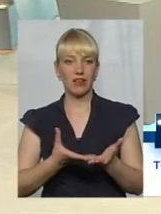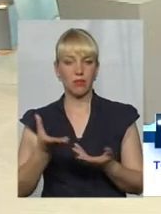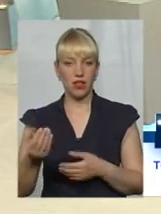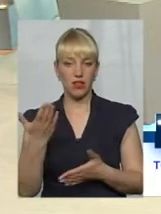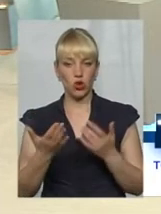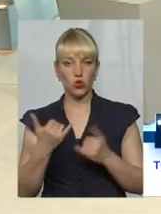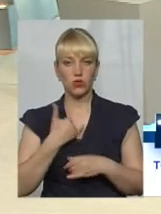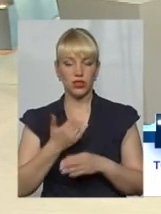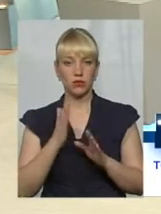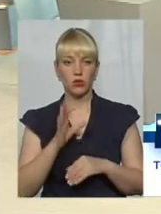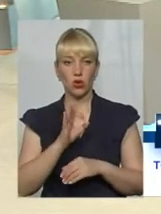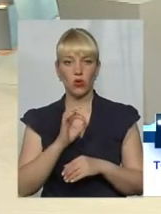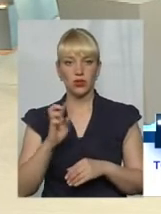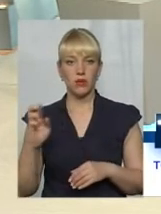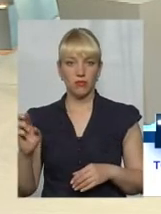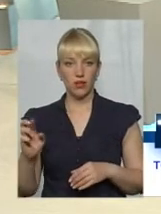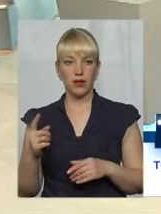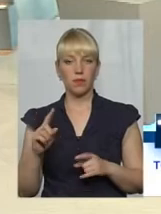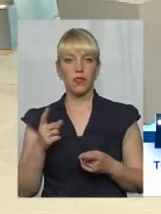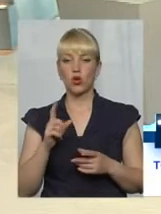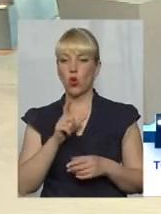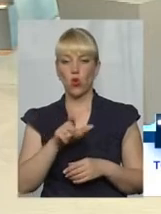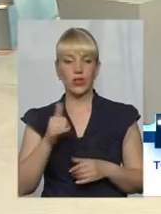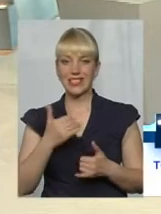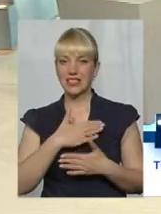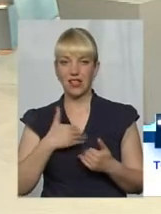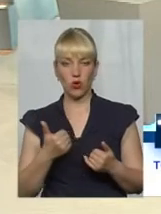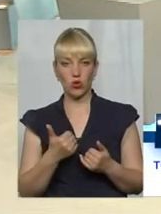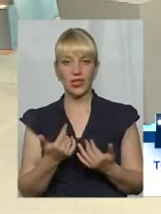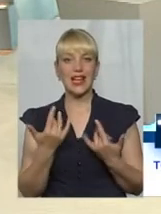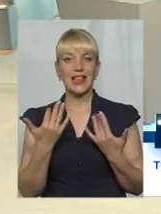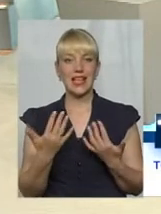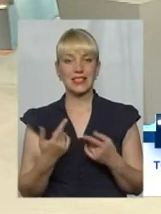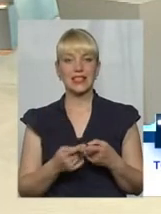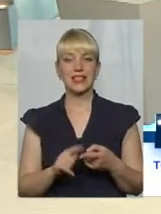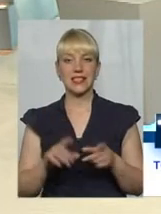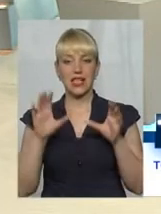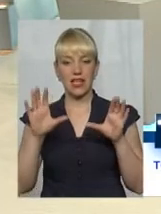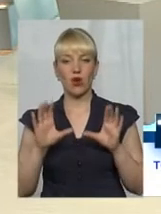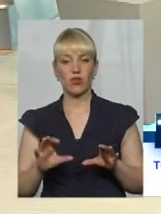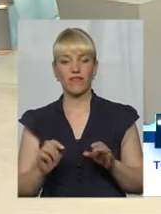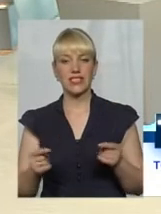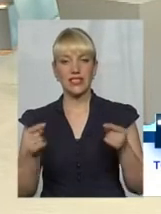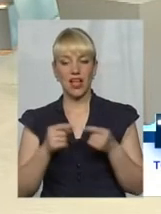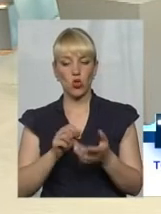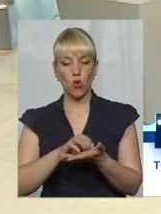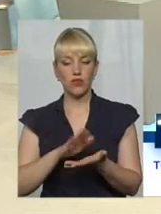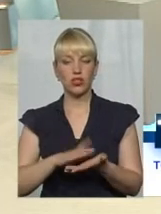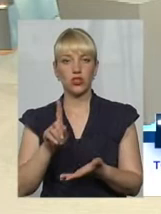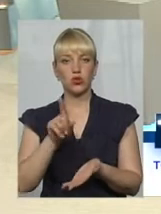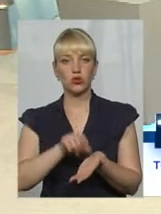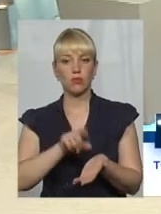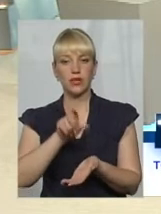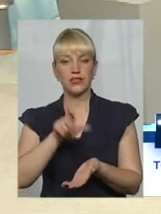ОСББ, чого люди зараз не хочуть, наскільки це законодавче встановлено, що пенсіонери,